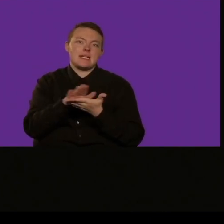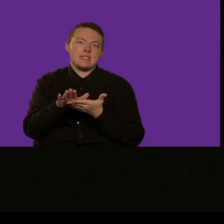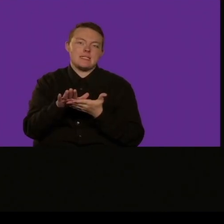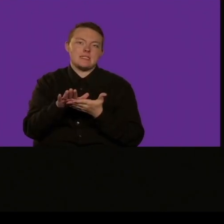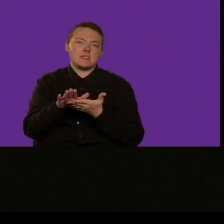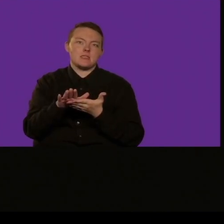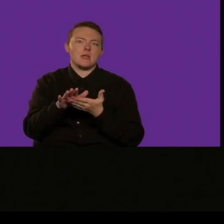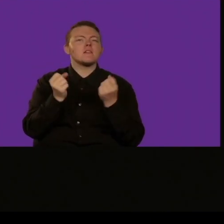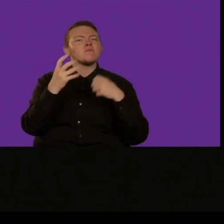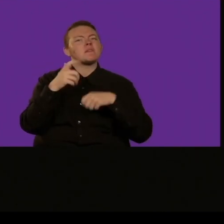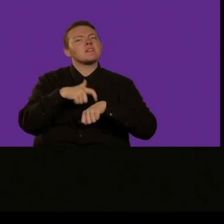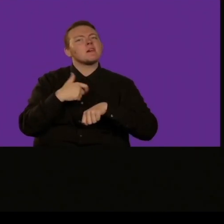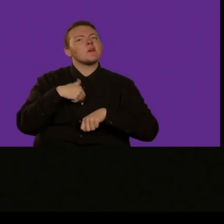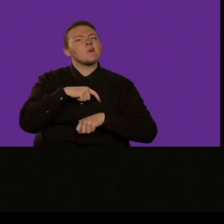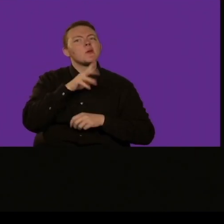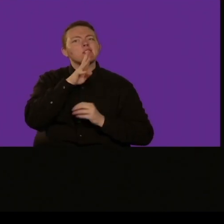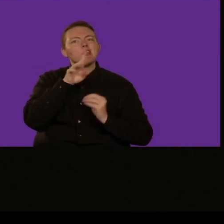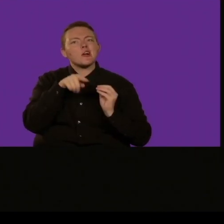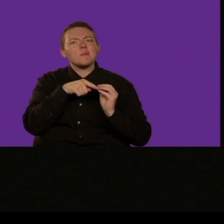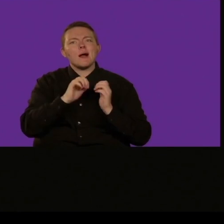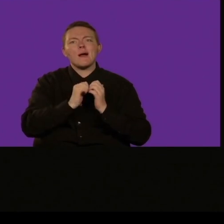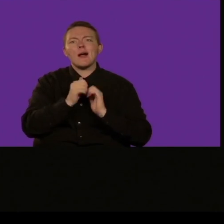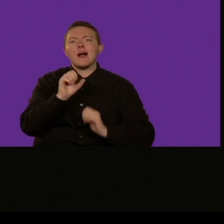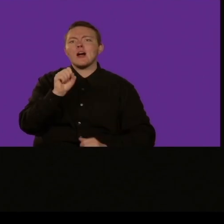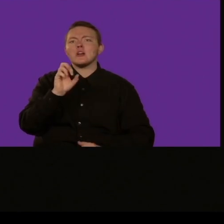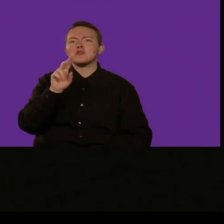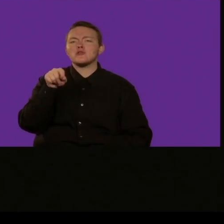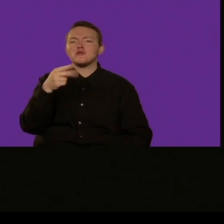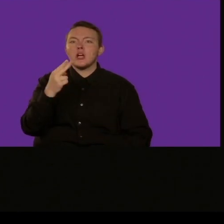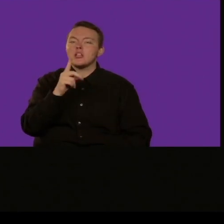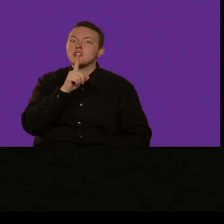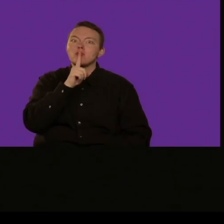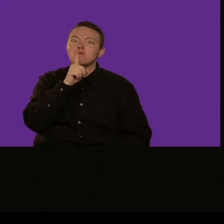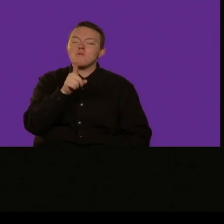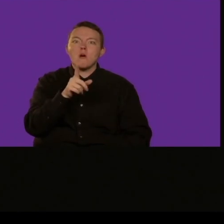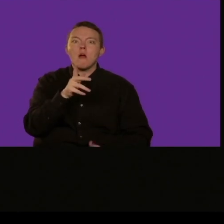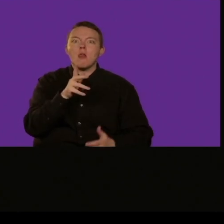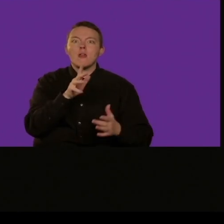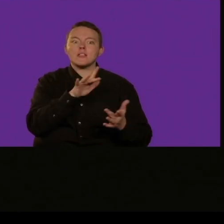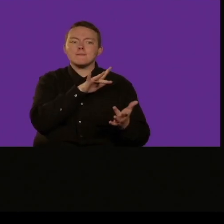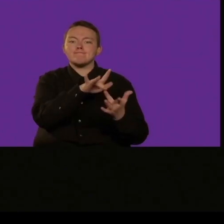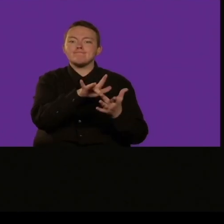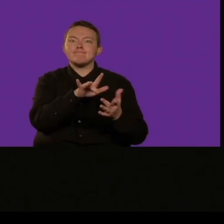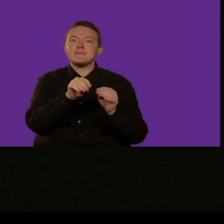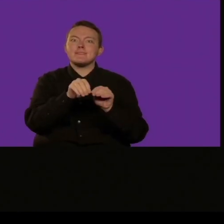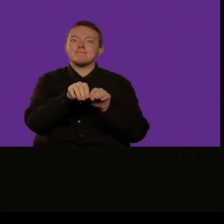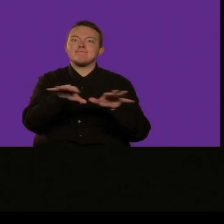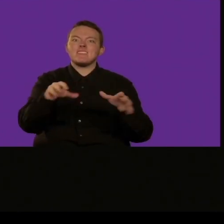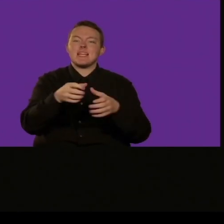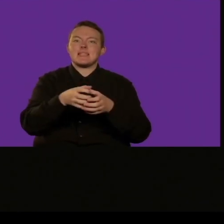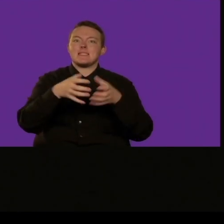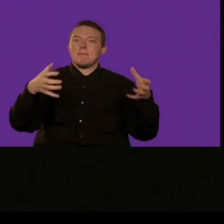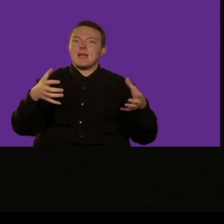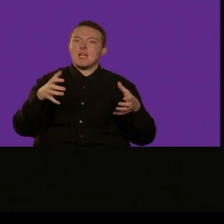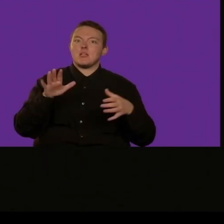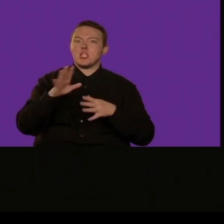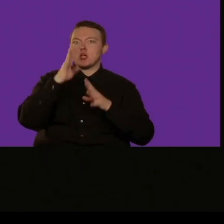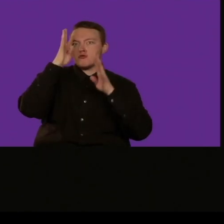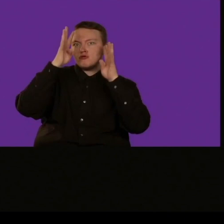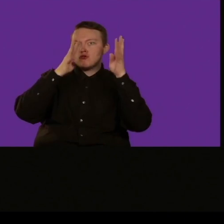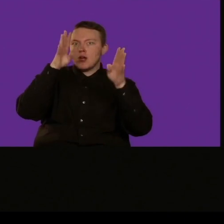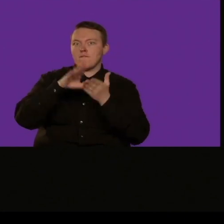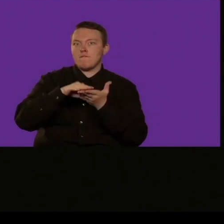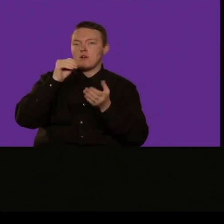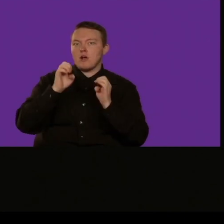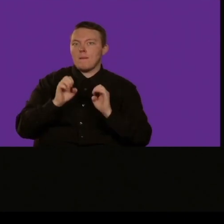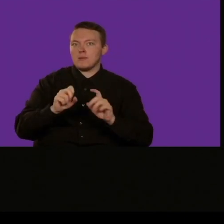possano espressare creativamente e sviluppino pensatori creativi che è così importante per il mondo adesso ma ci ricorda